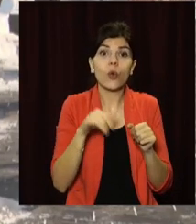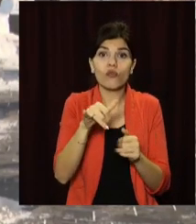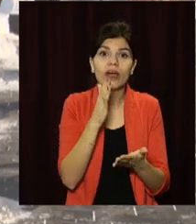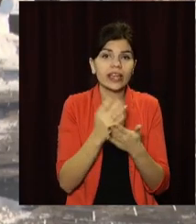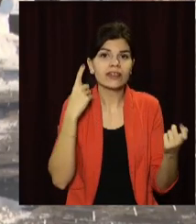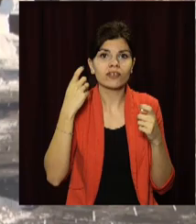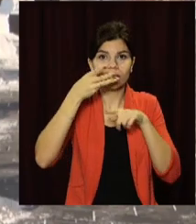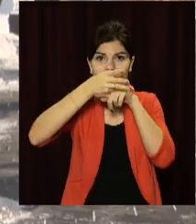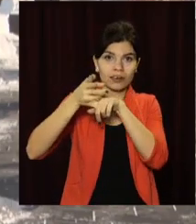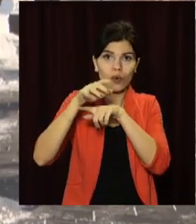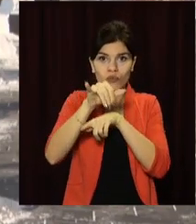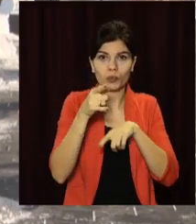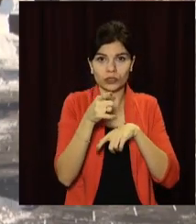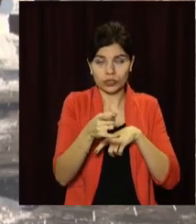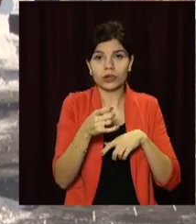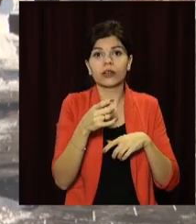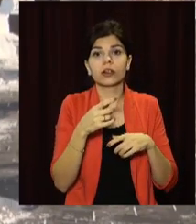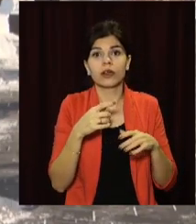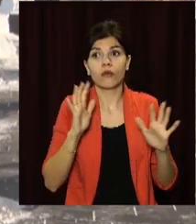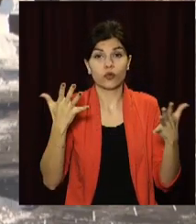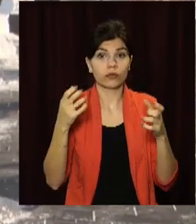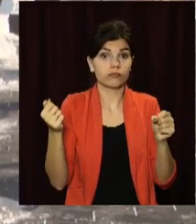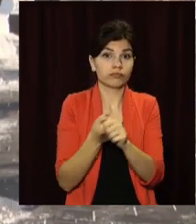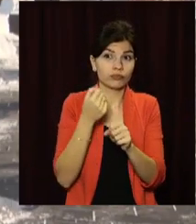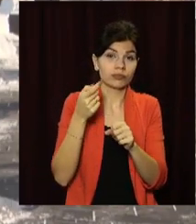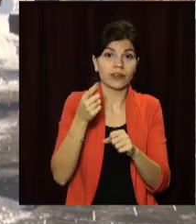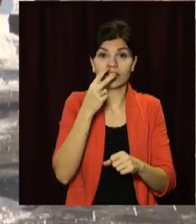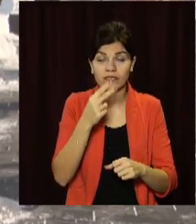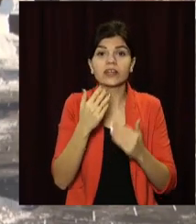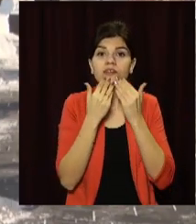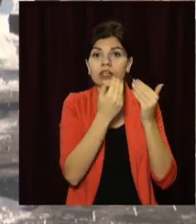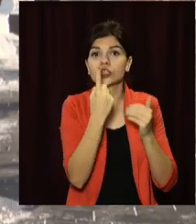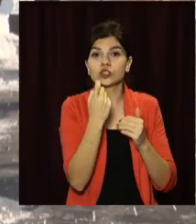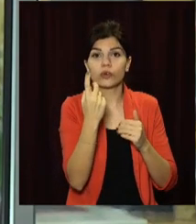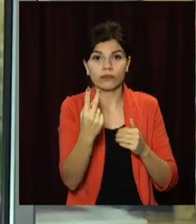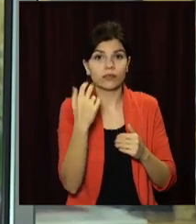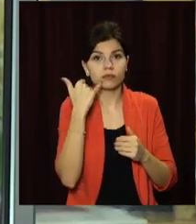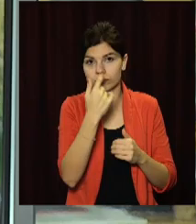інформацію щодо вказаної ДТП, звертатися на лінію 102.